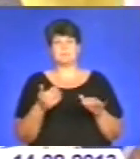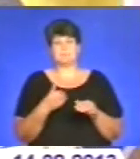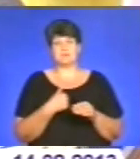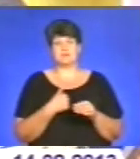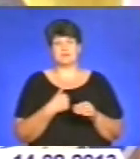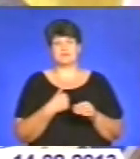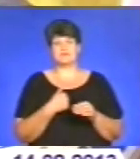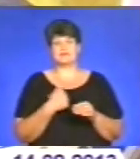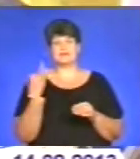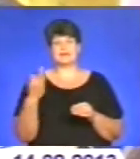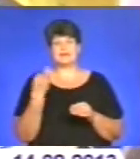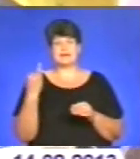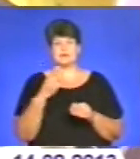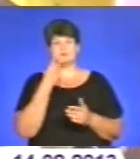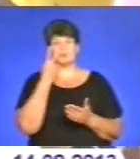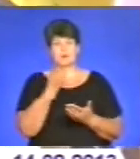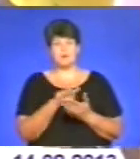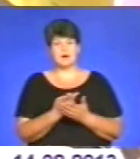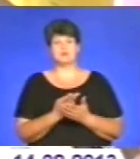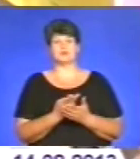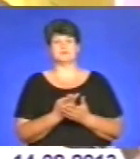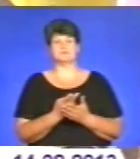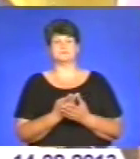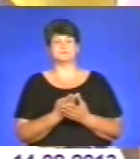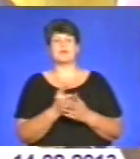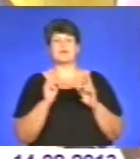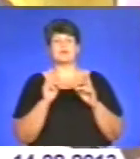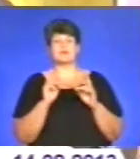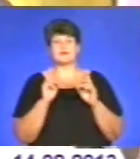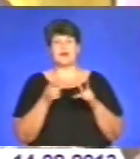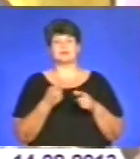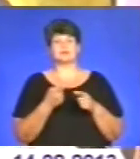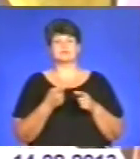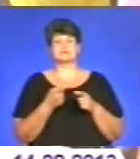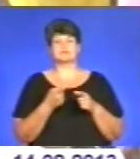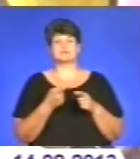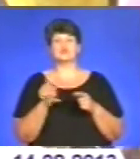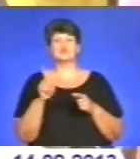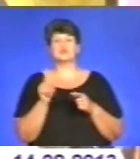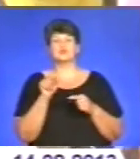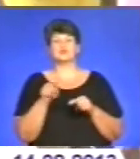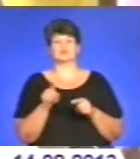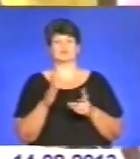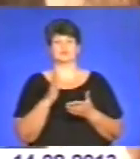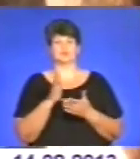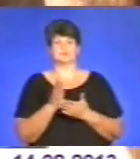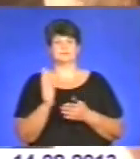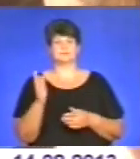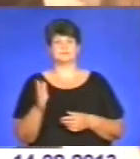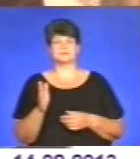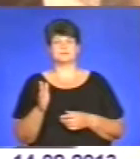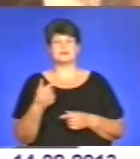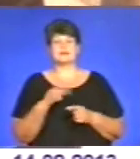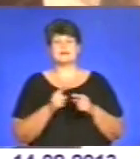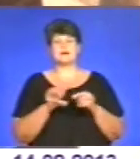Мені цікаво побачити, як це щось тут відбиватиметься. Я думаю, що ця